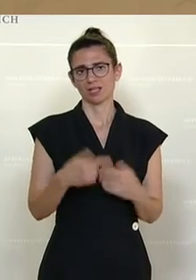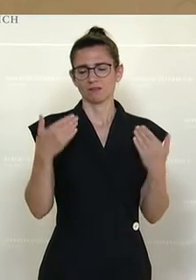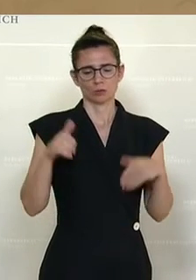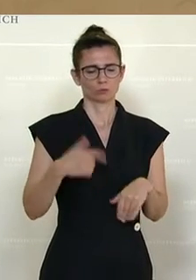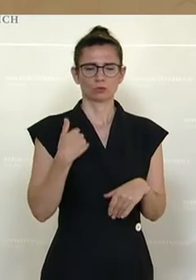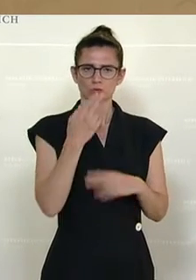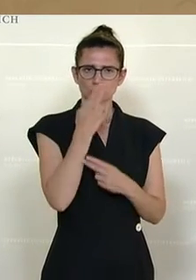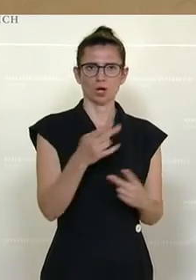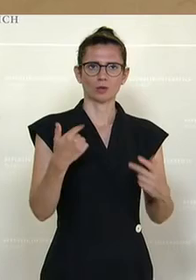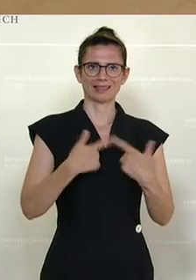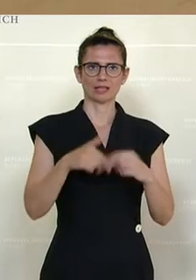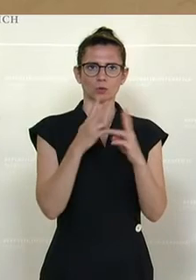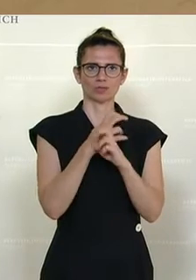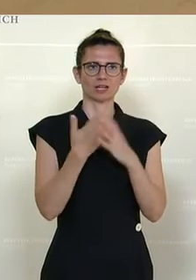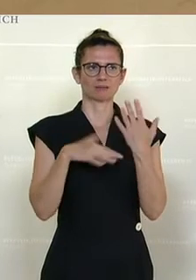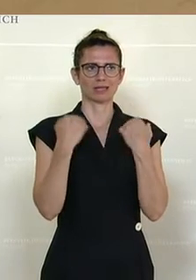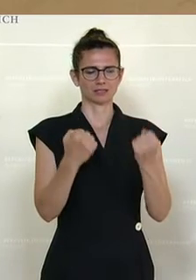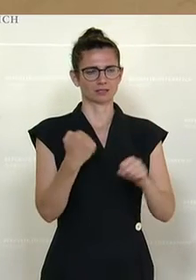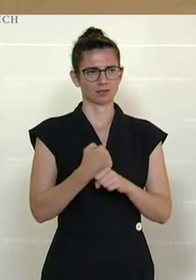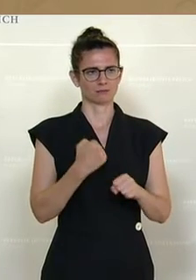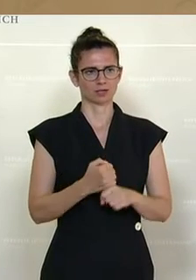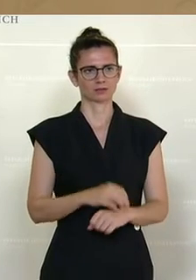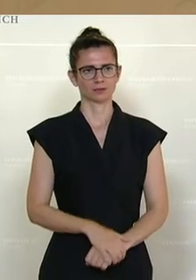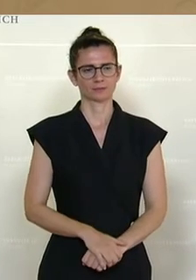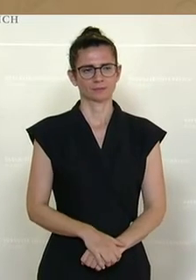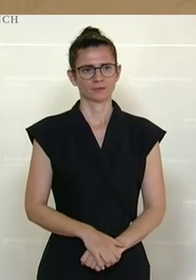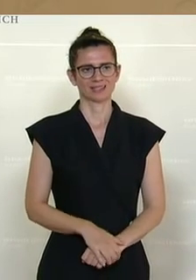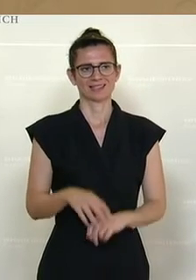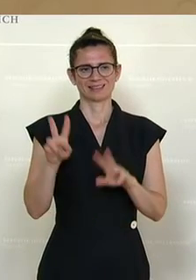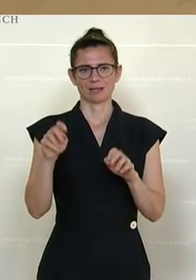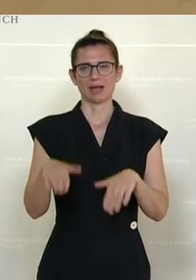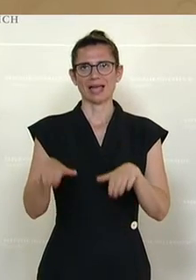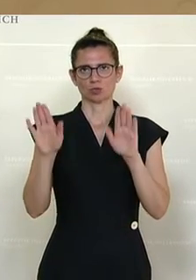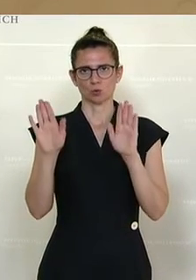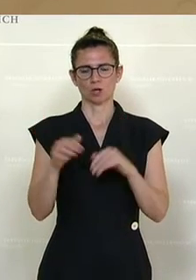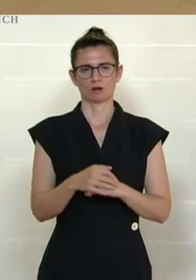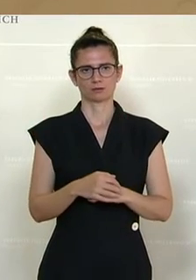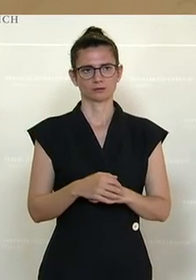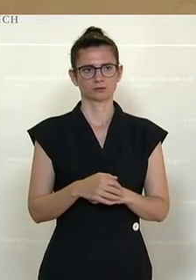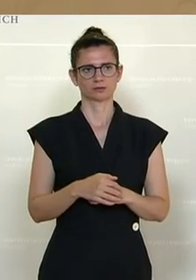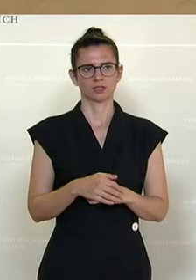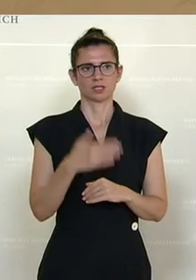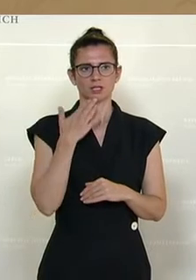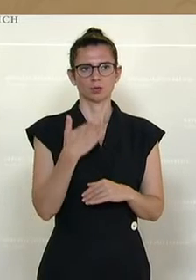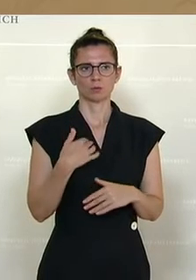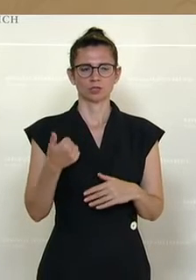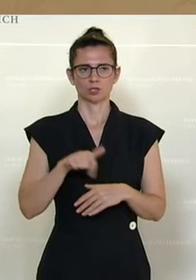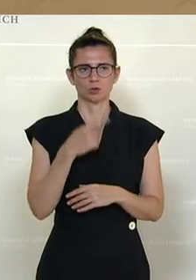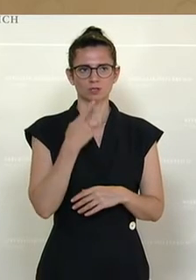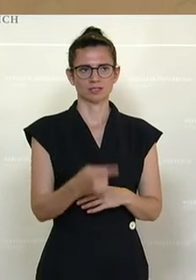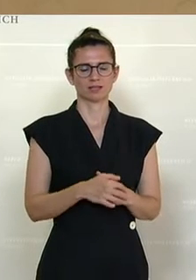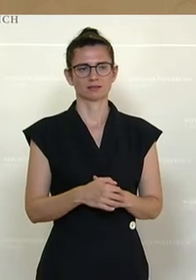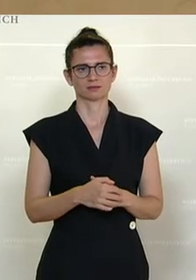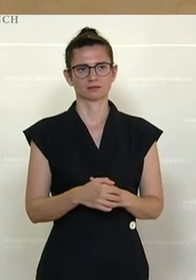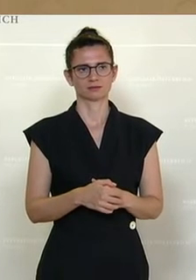sicherer zu machen. Und das führt mich zur Asyldebatte. Weil ich möchte schon anmerken, dass wir